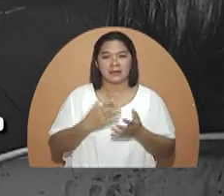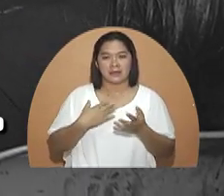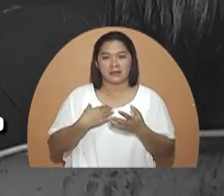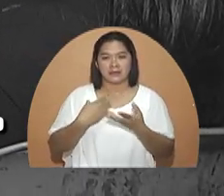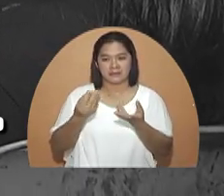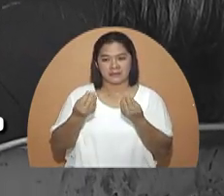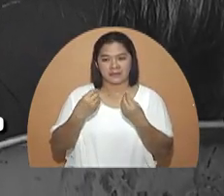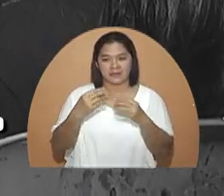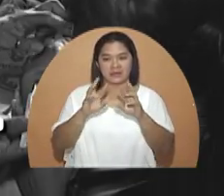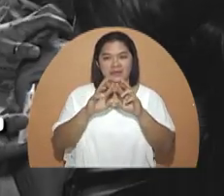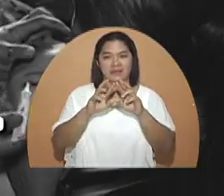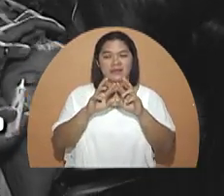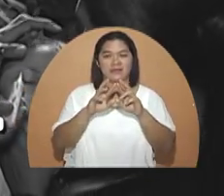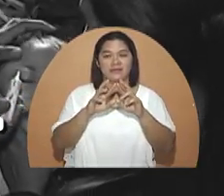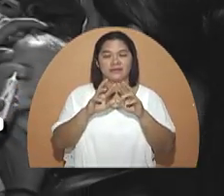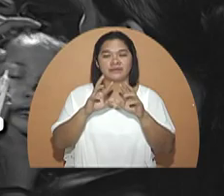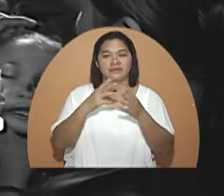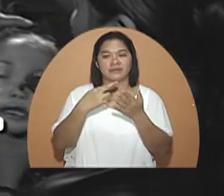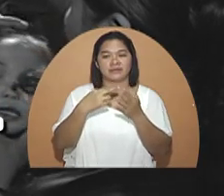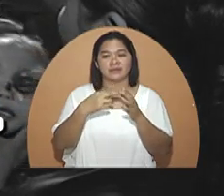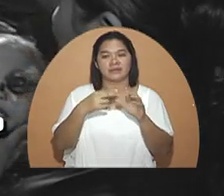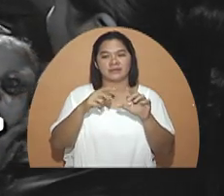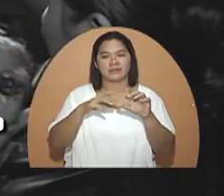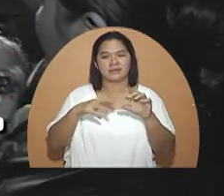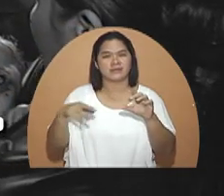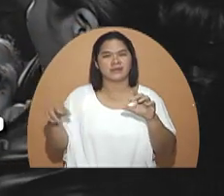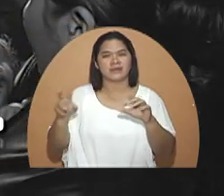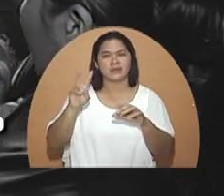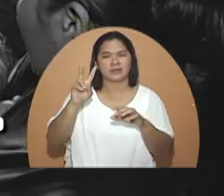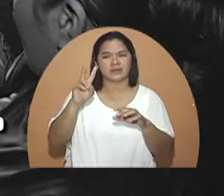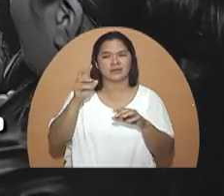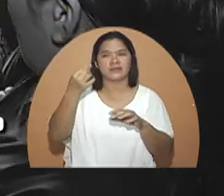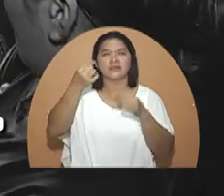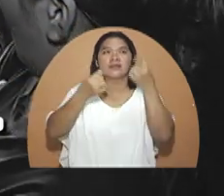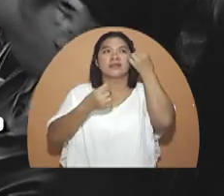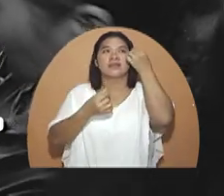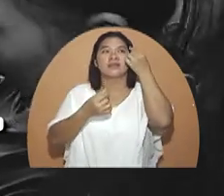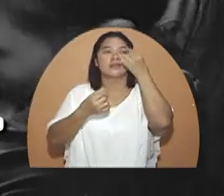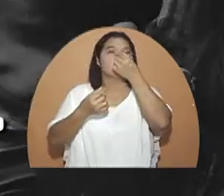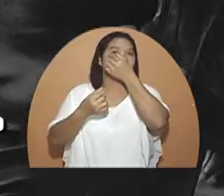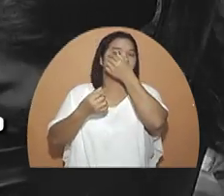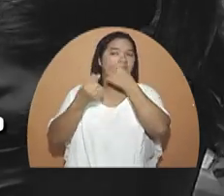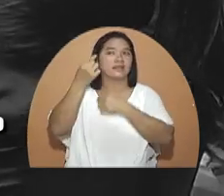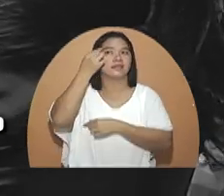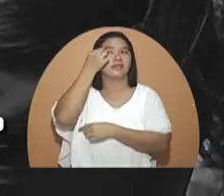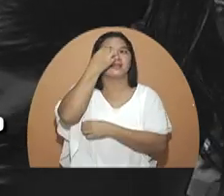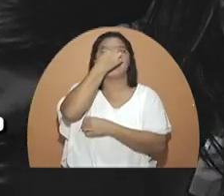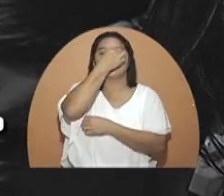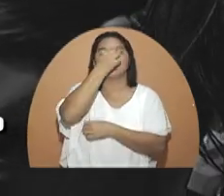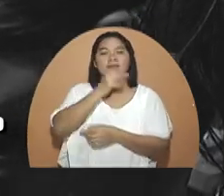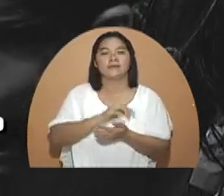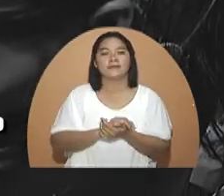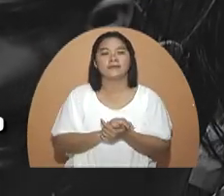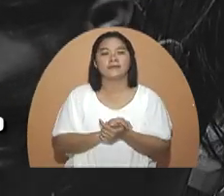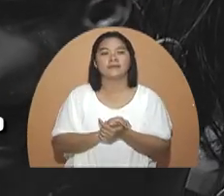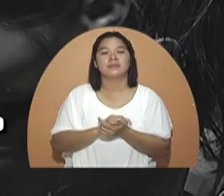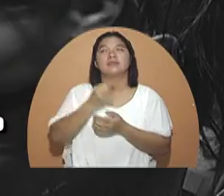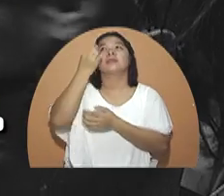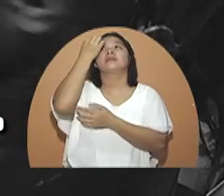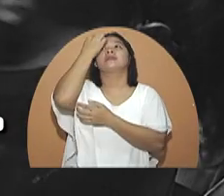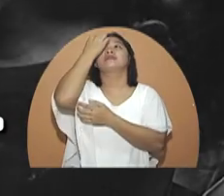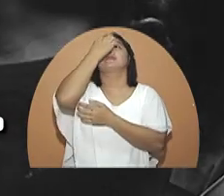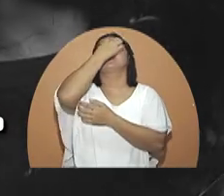Mayroon pong niresita sa amin dalawang ano po to eh pampatak sa kaliwa't kanan po yun